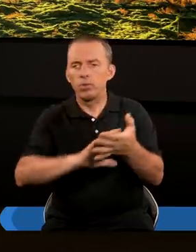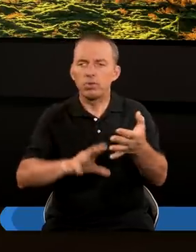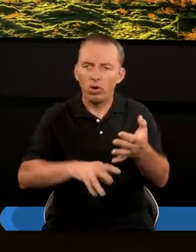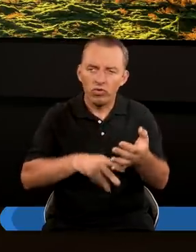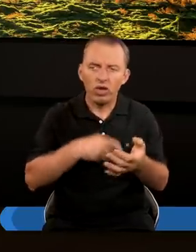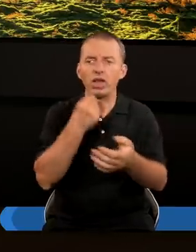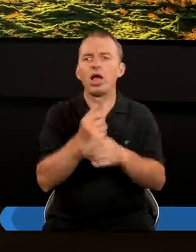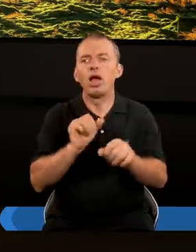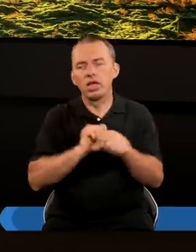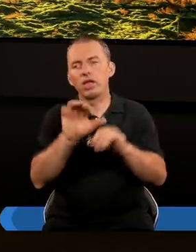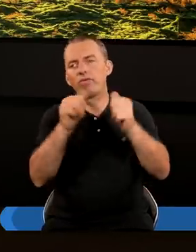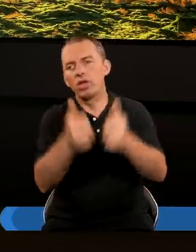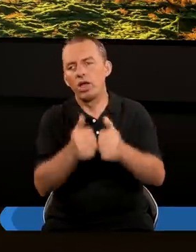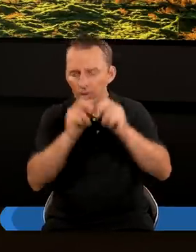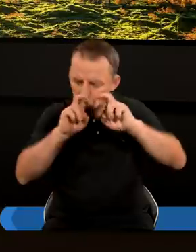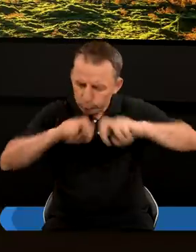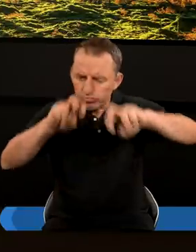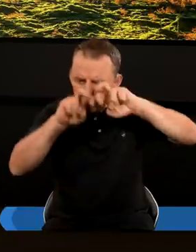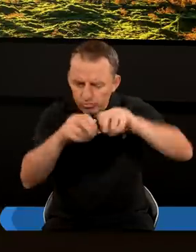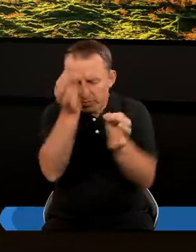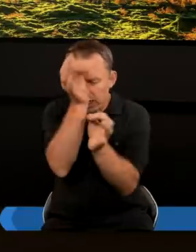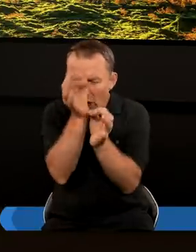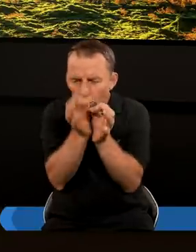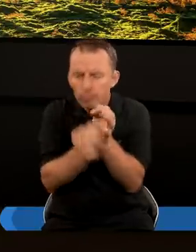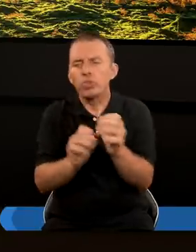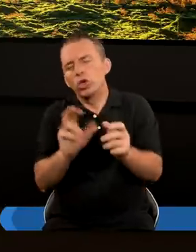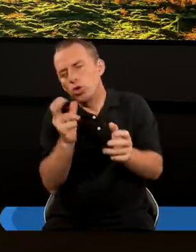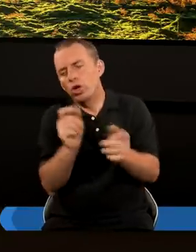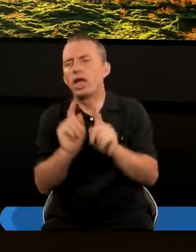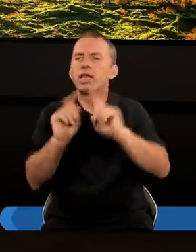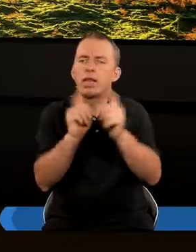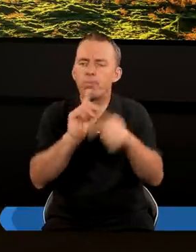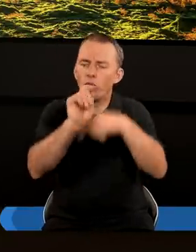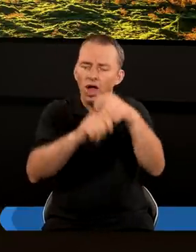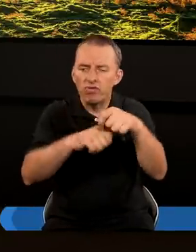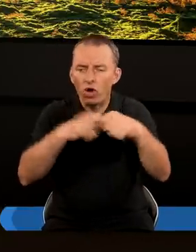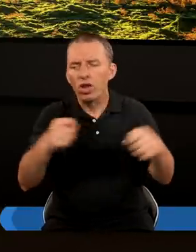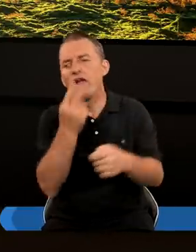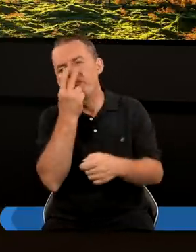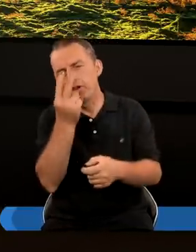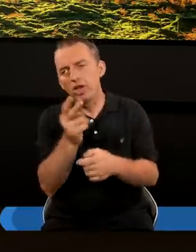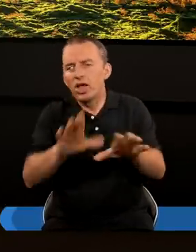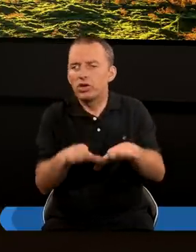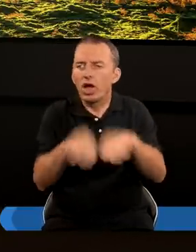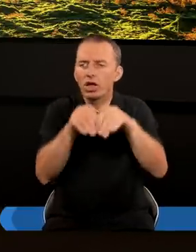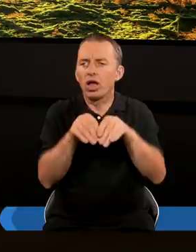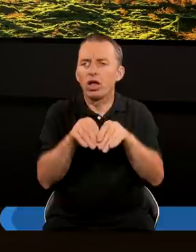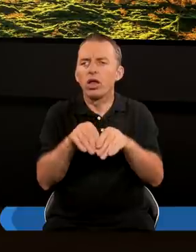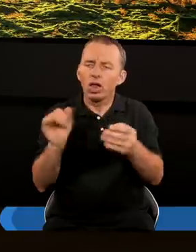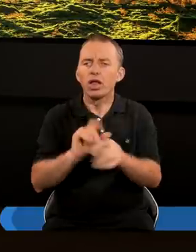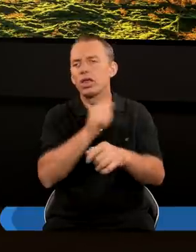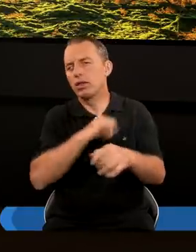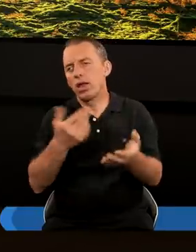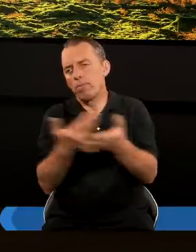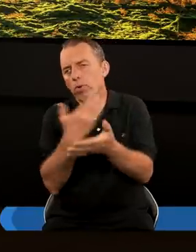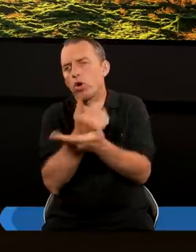Pismo Święte Jesteśmy w stanie rozszyfrować Do czego symbol nawiązuje Widzimy, że zaczyna się Niejako